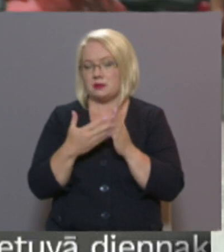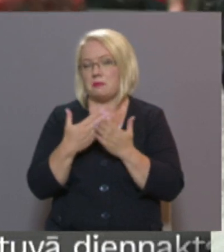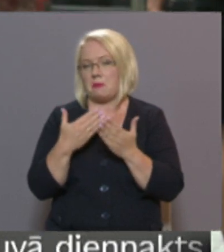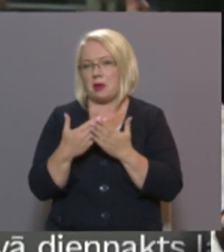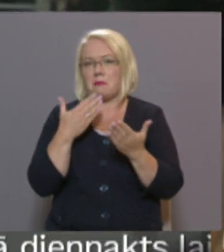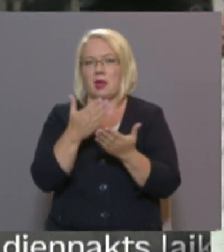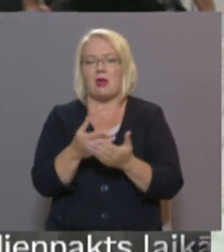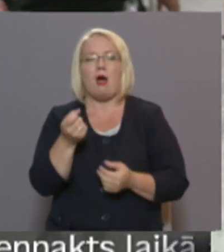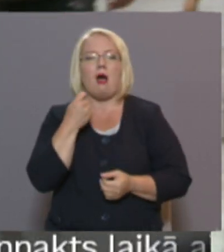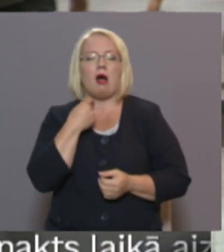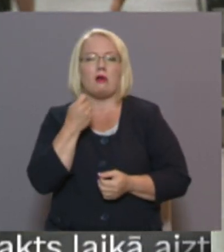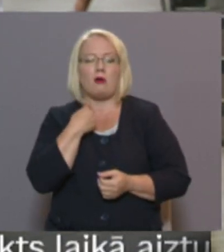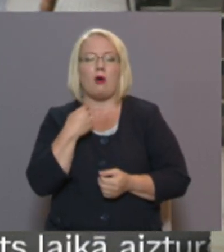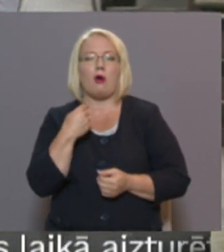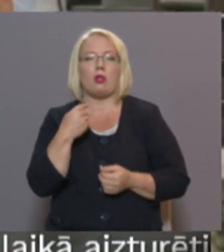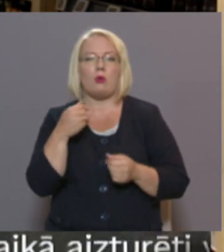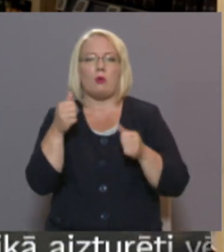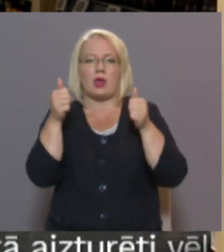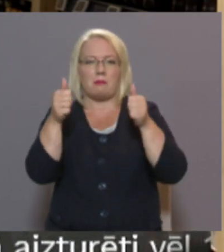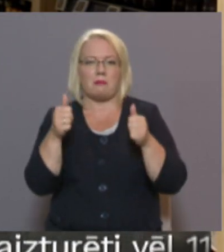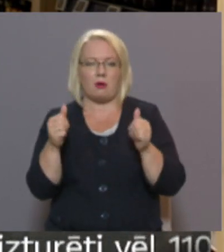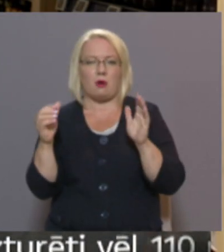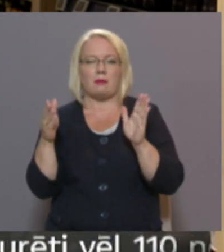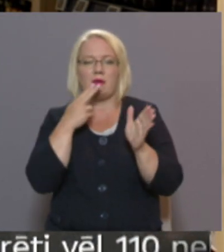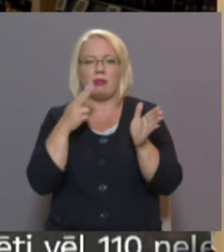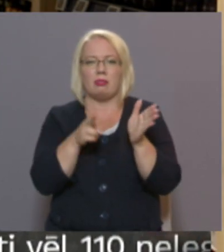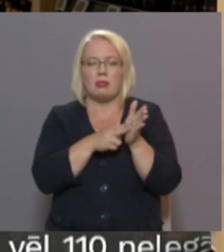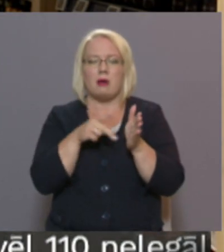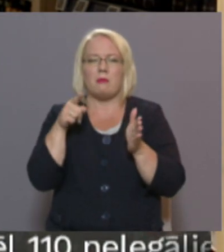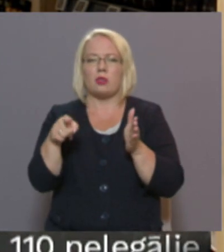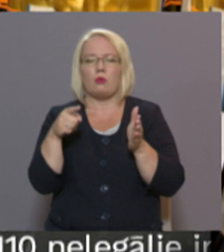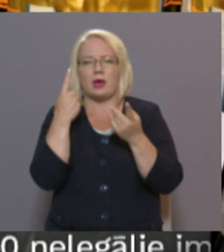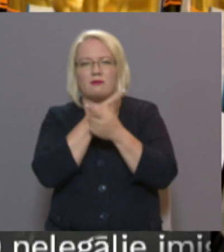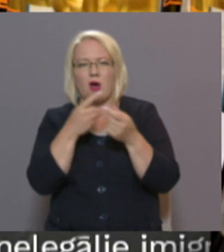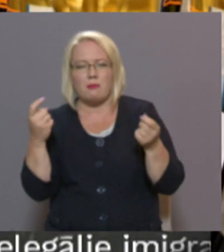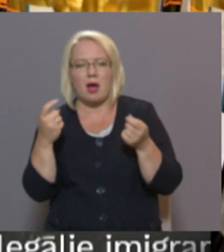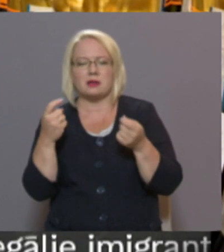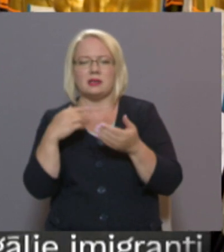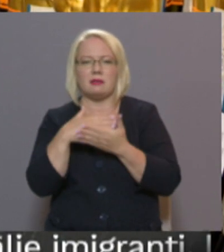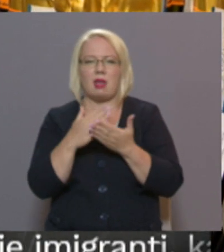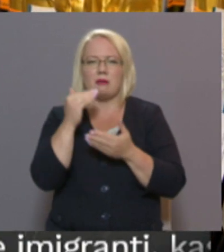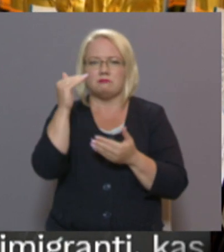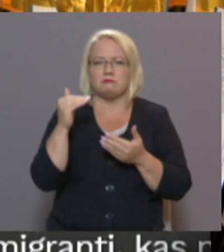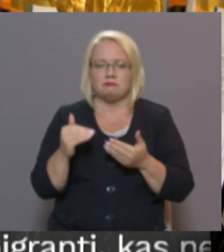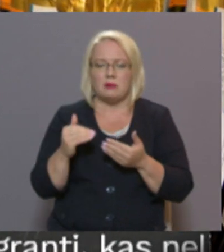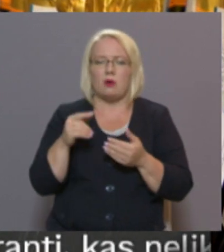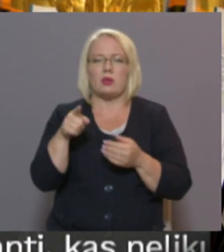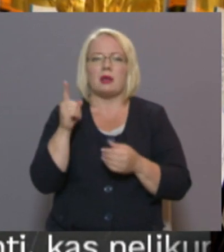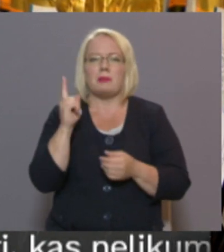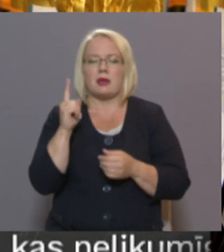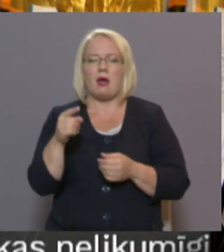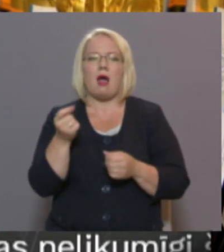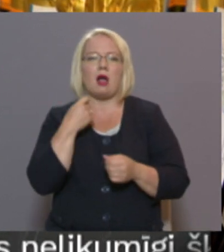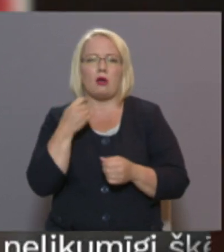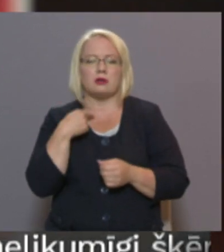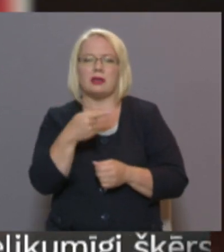alkoholsko dzērienu iepakojumiem, norādīt informāciju par to sastāvdaļām, uzturvērtību, kā arī izvietot brīdinājumu, ka alkohols negatīvi